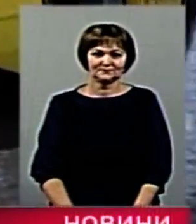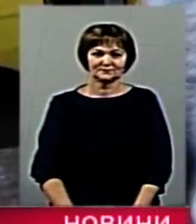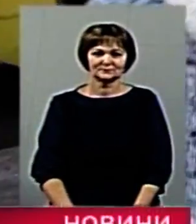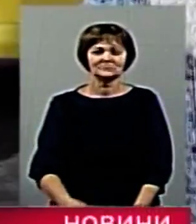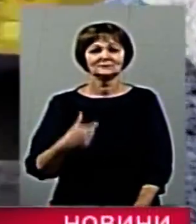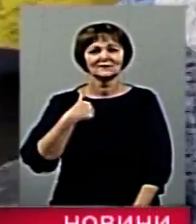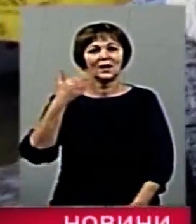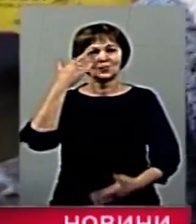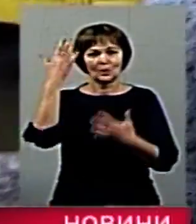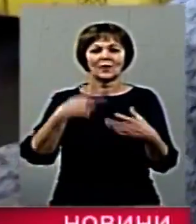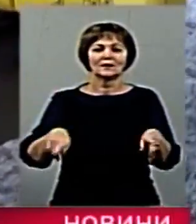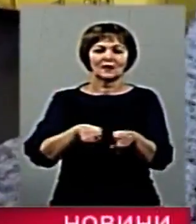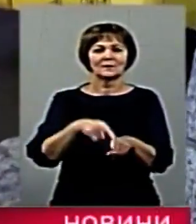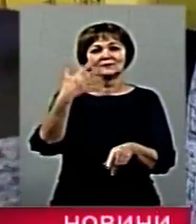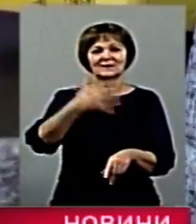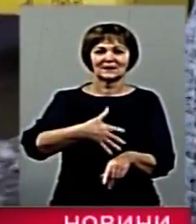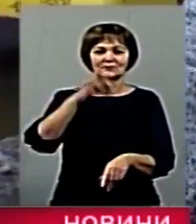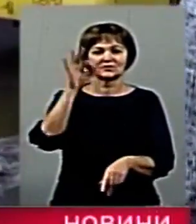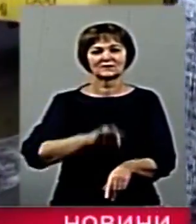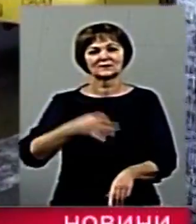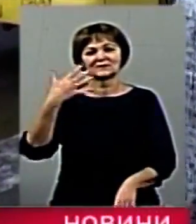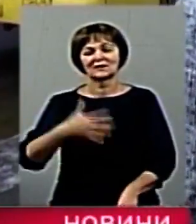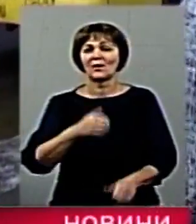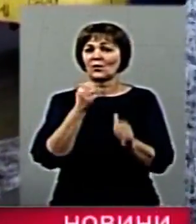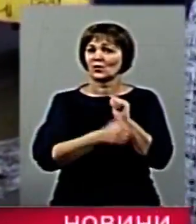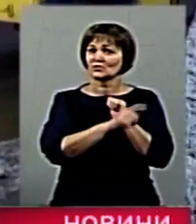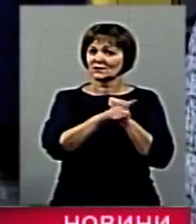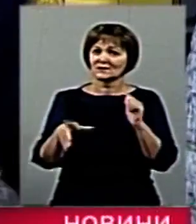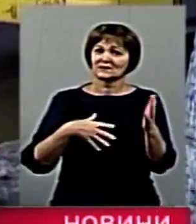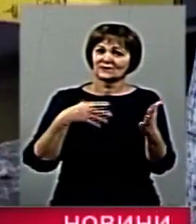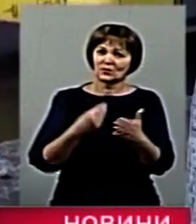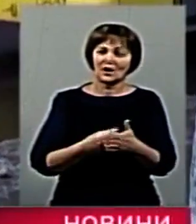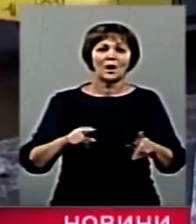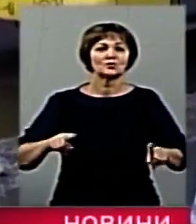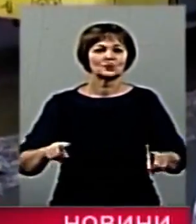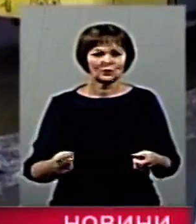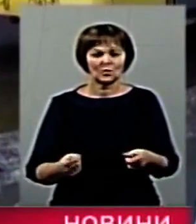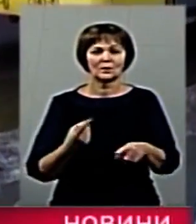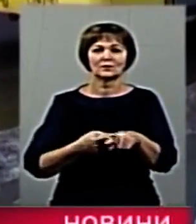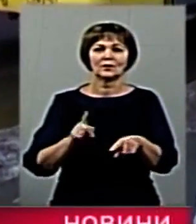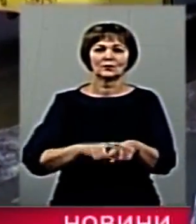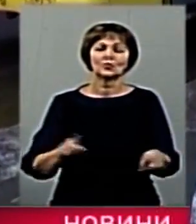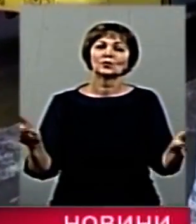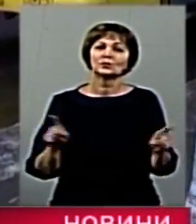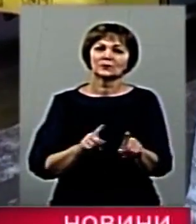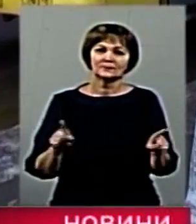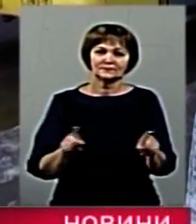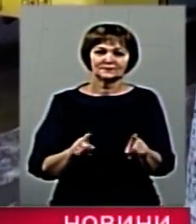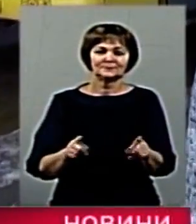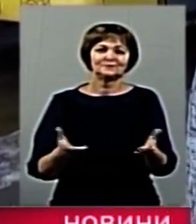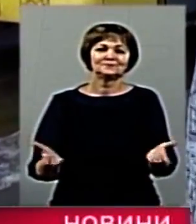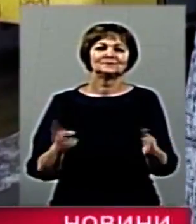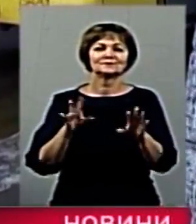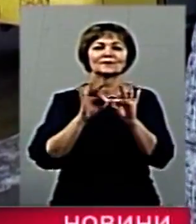Моя думка так, 50 на 50. Ну, в кожного своя думка. Чому? Тому що, я навіть не знаю,